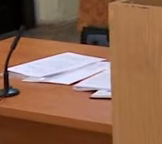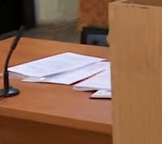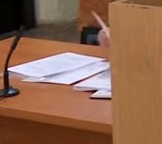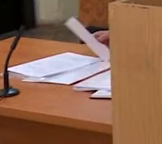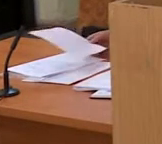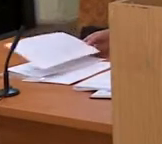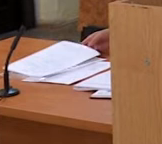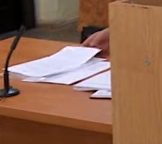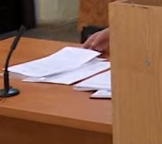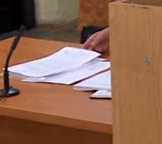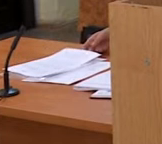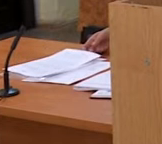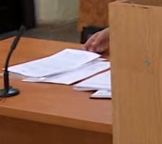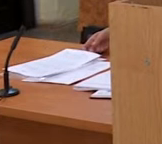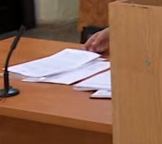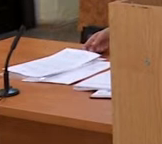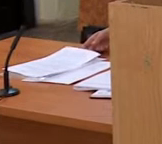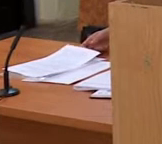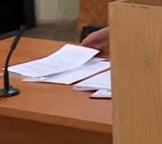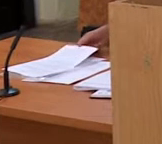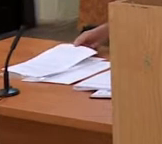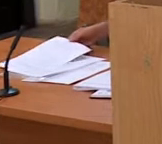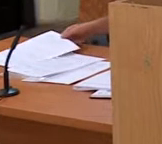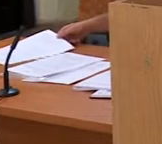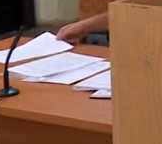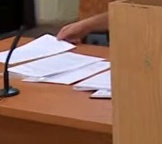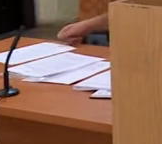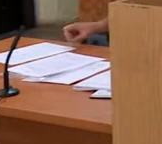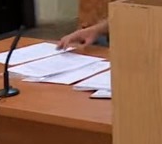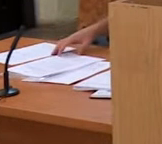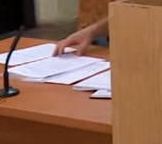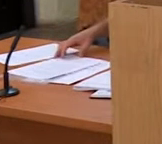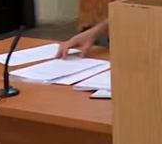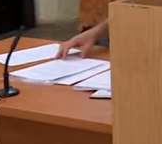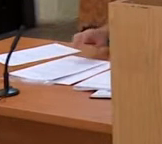А алкогольні напої він вживає? Рідко, дуже рідко.